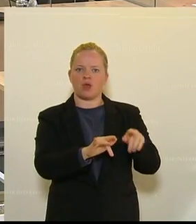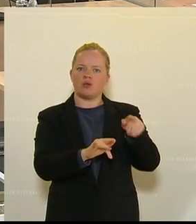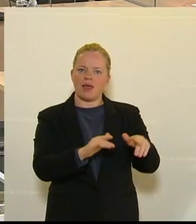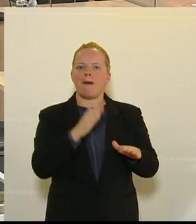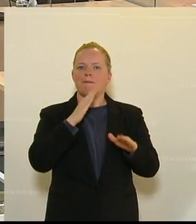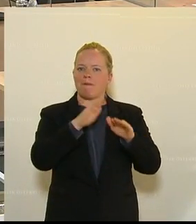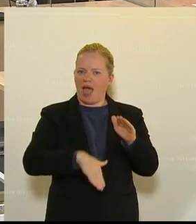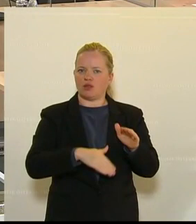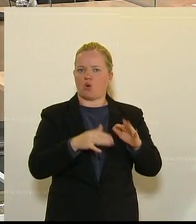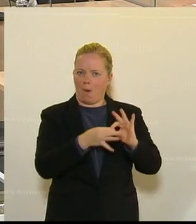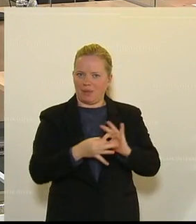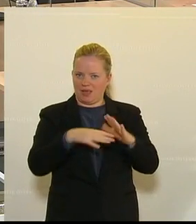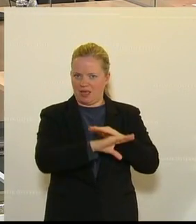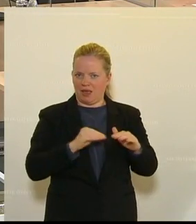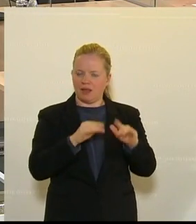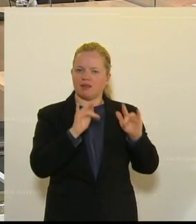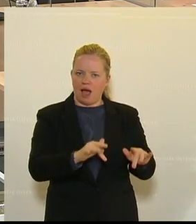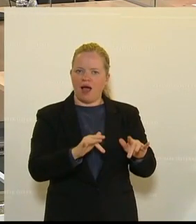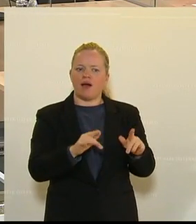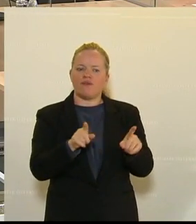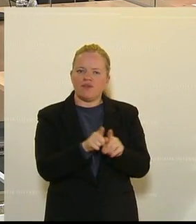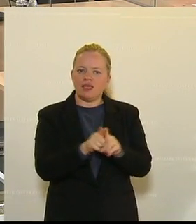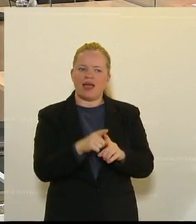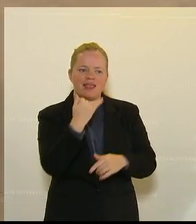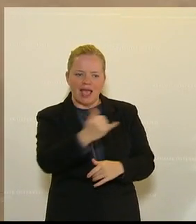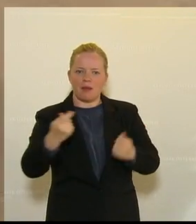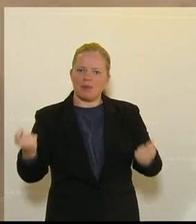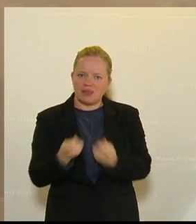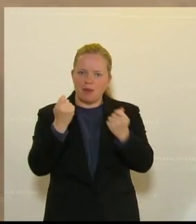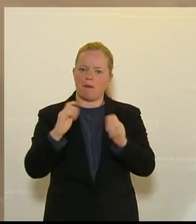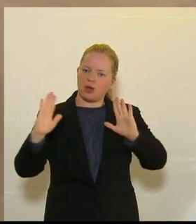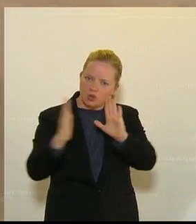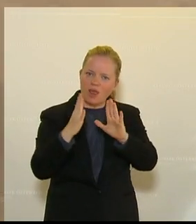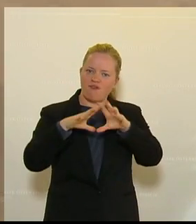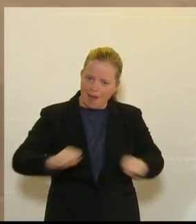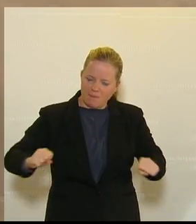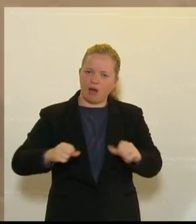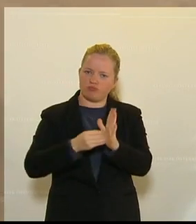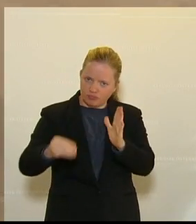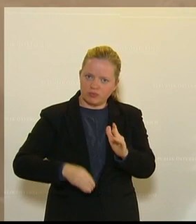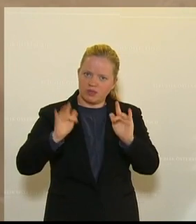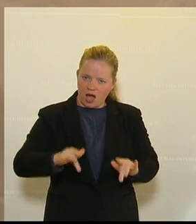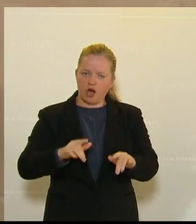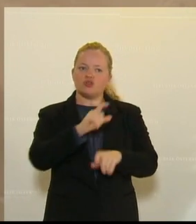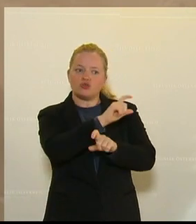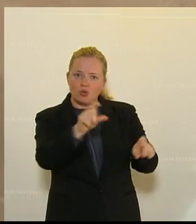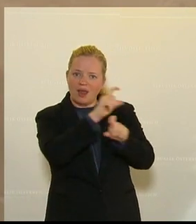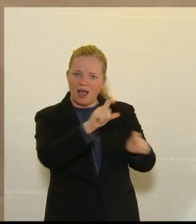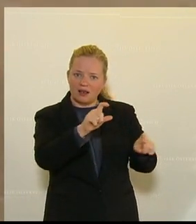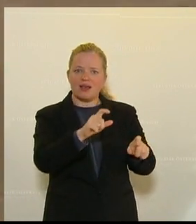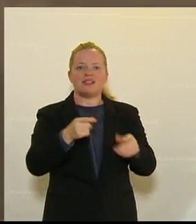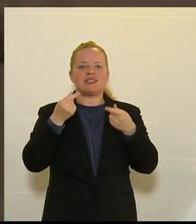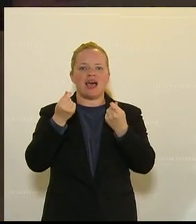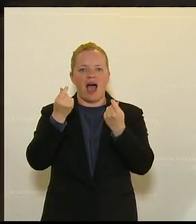Bad Company mit jedem Betrieb eine persönliche Vereinbarung trifft, um diese Schulden gemäß Liquidität der Betriebe